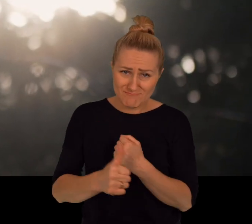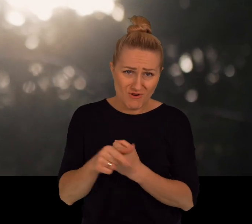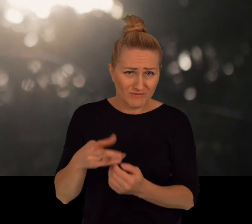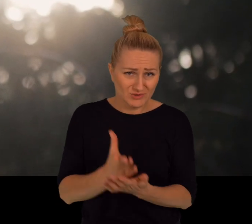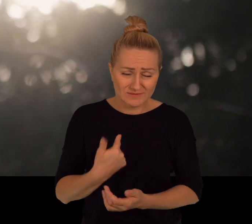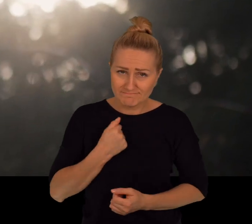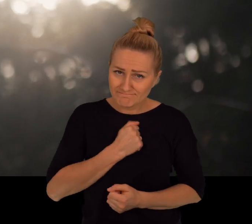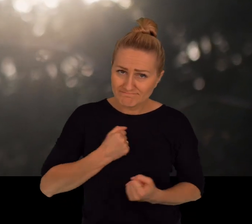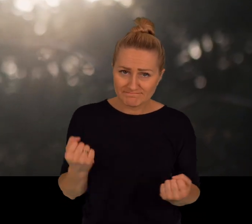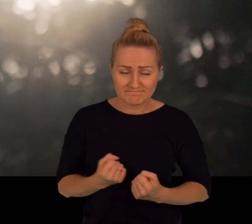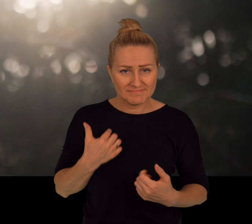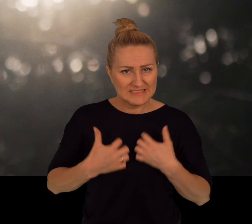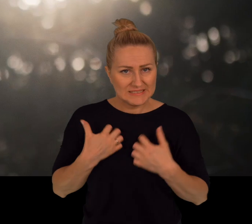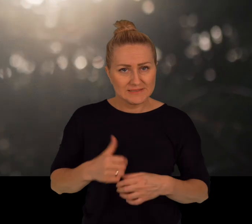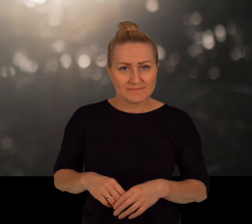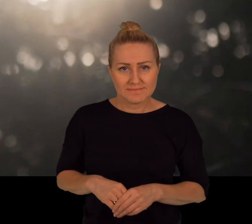smutno.